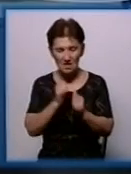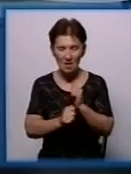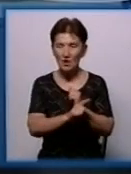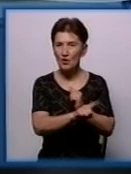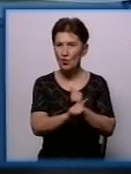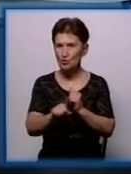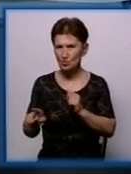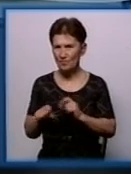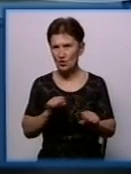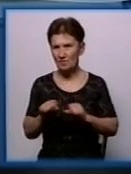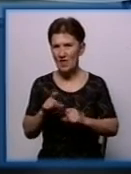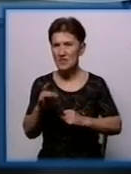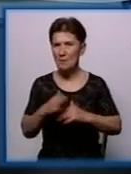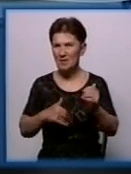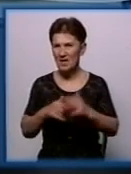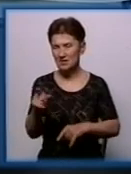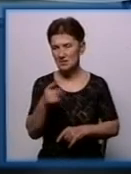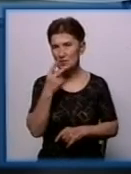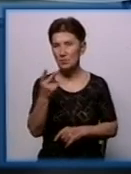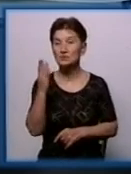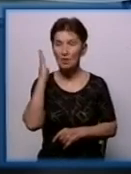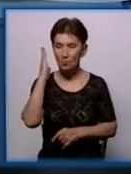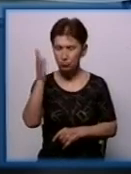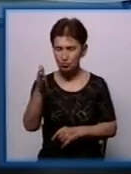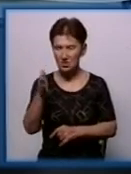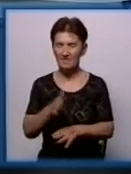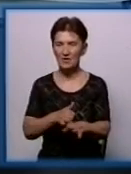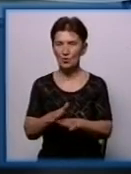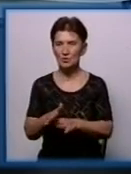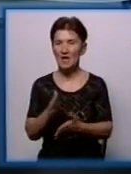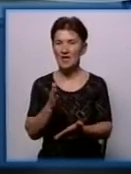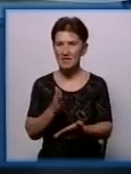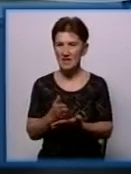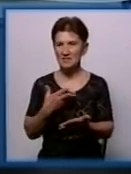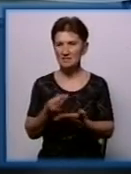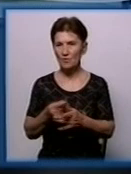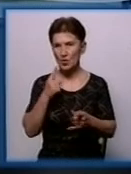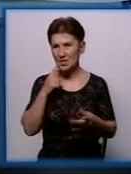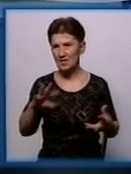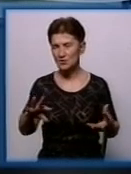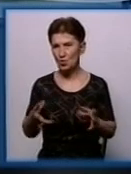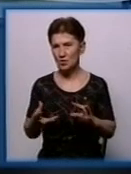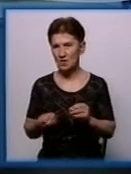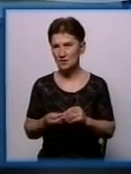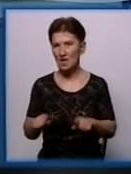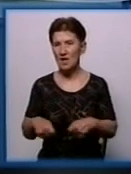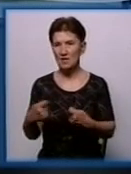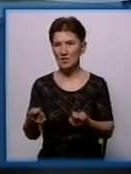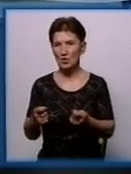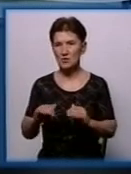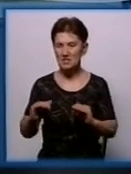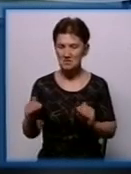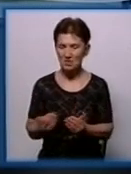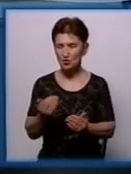практиці. Вони бачать, що це повинно виконуватися, що це дає свій результат, це дає безпеку, це дає відповідальність, зменшує